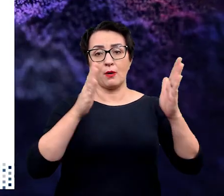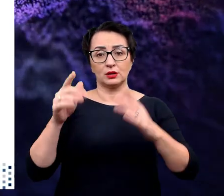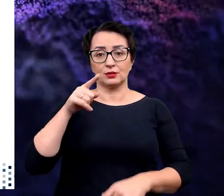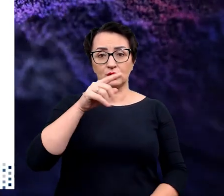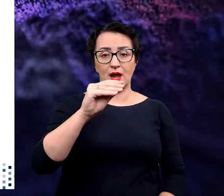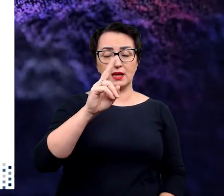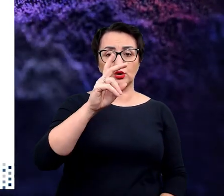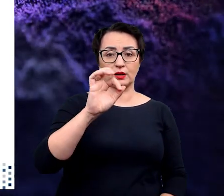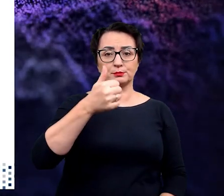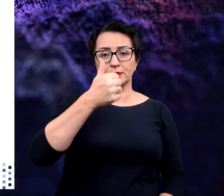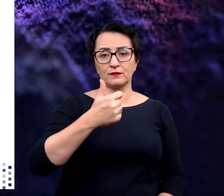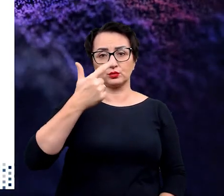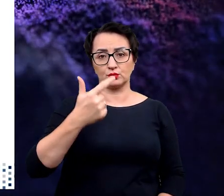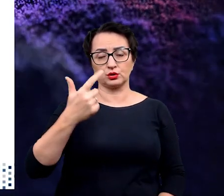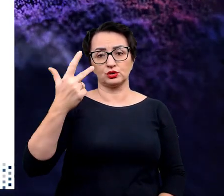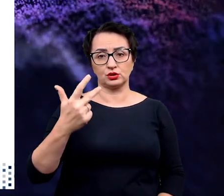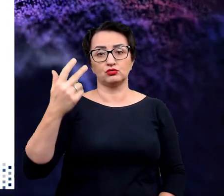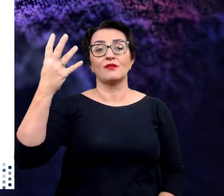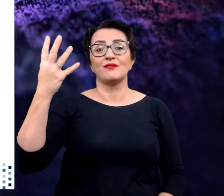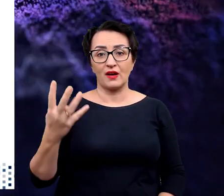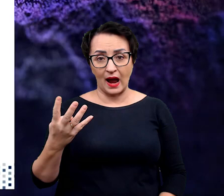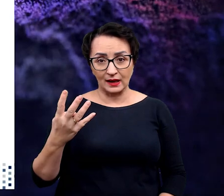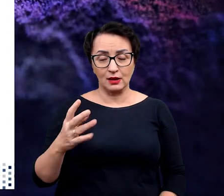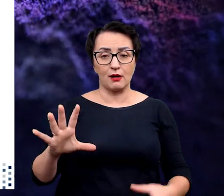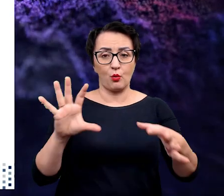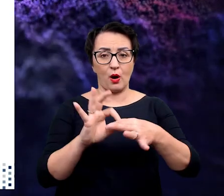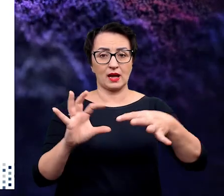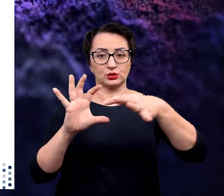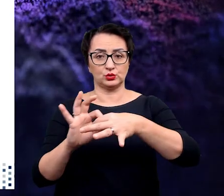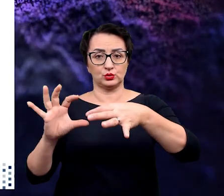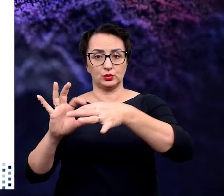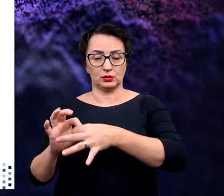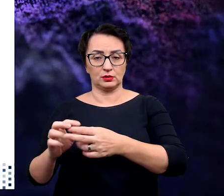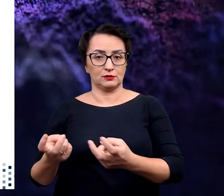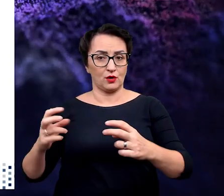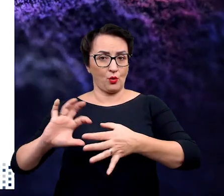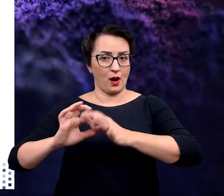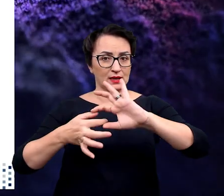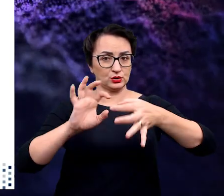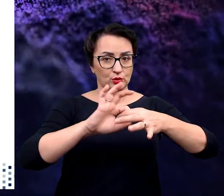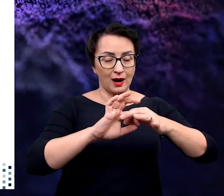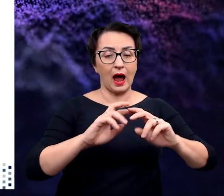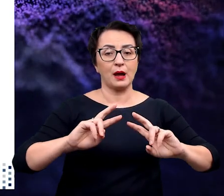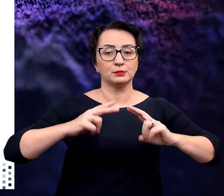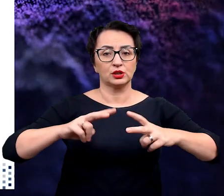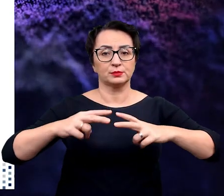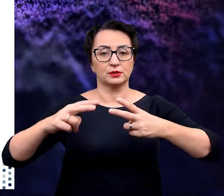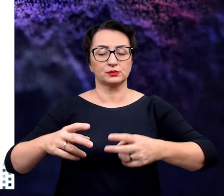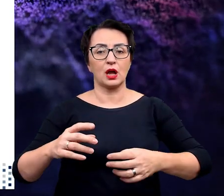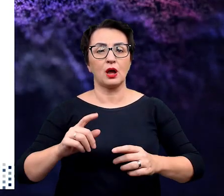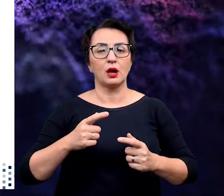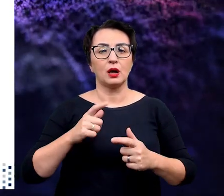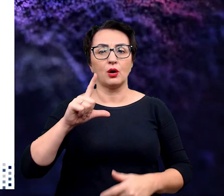a następnie te eskorty, pierwszy, drugi, trzeci, ostatecznie czwarty, tworzą taki łańcuch. I ładunek zostaje